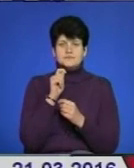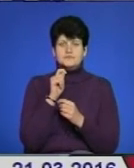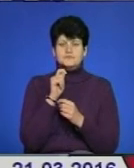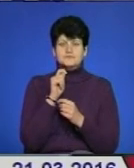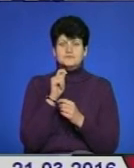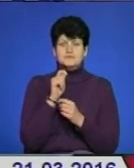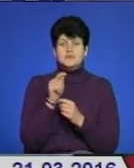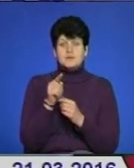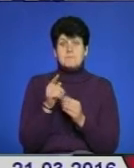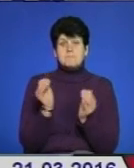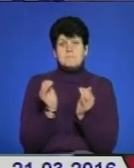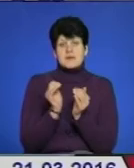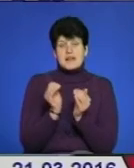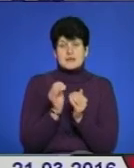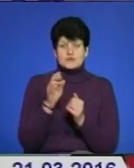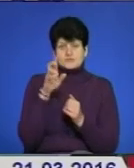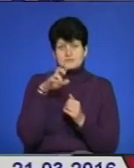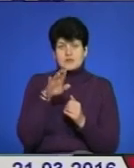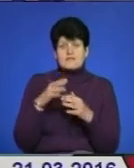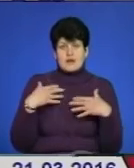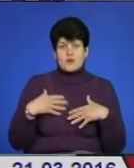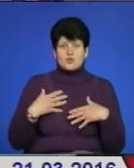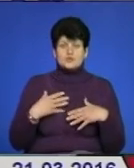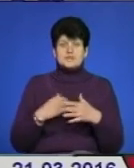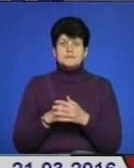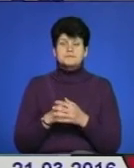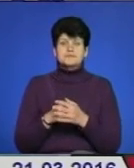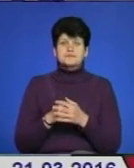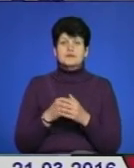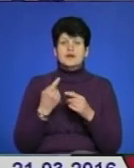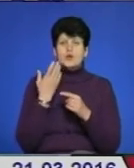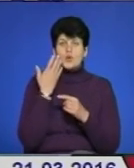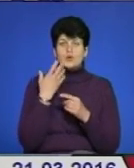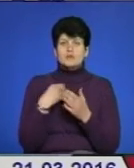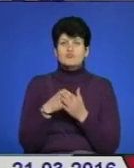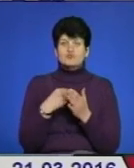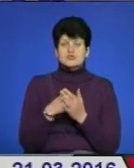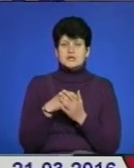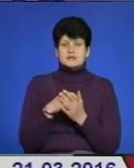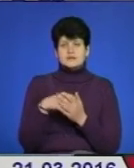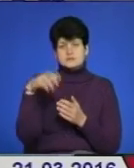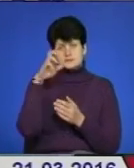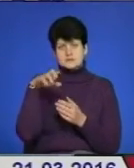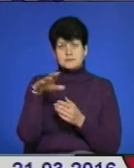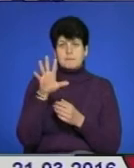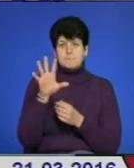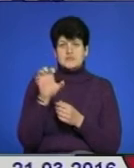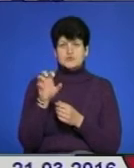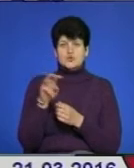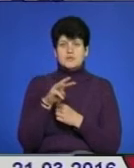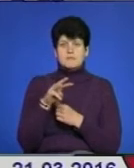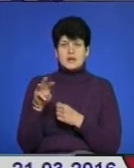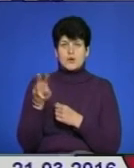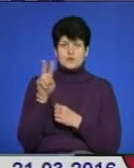навіть такої невеликої країни, як Грузія, це теж нормально, коли бюджет країни 500 мільйонів доларів.